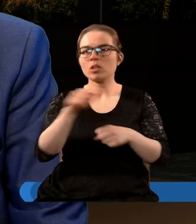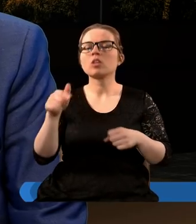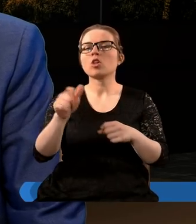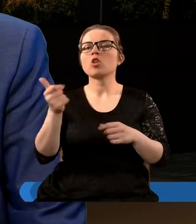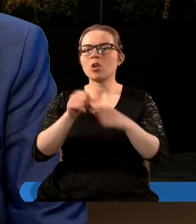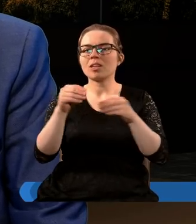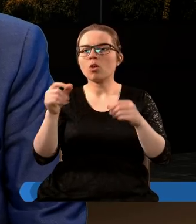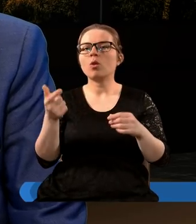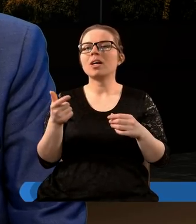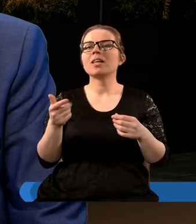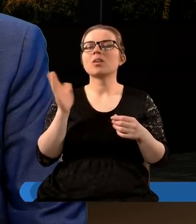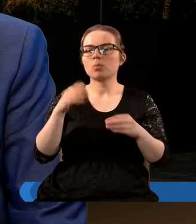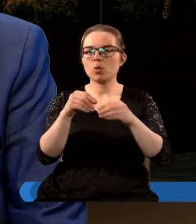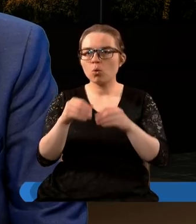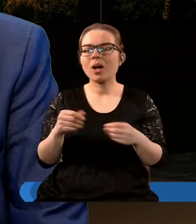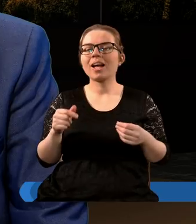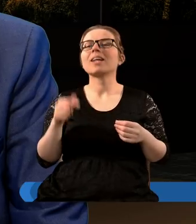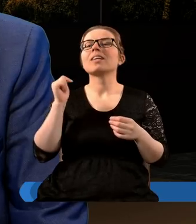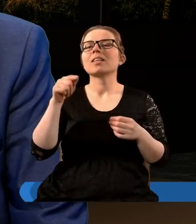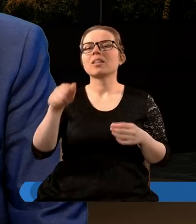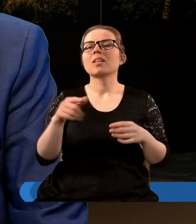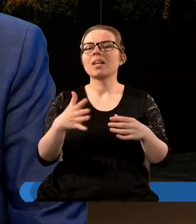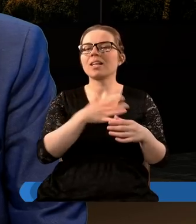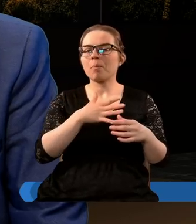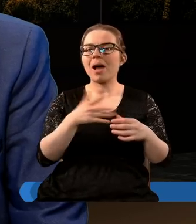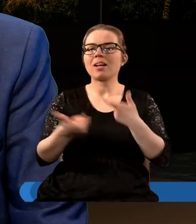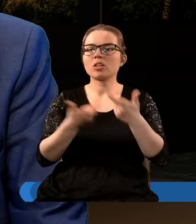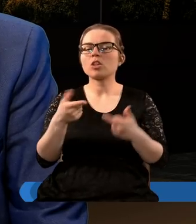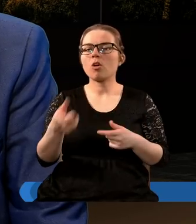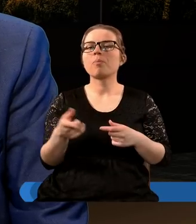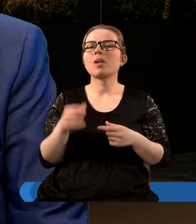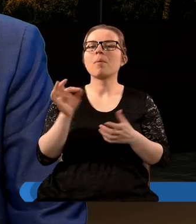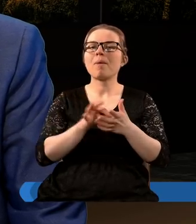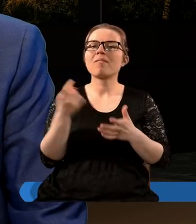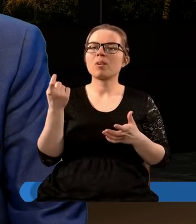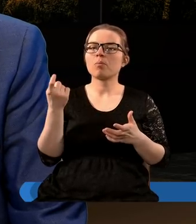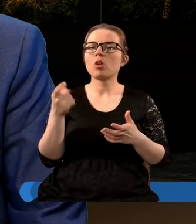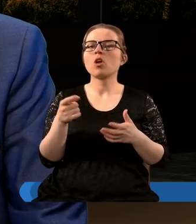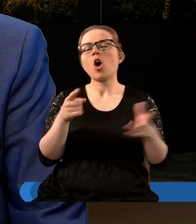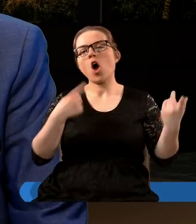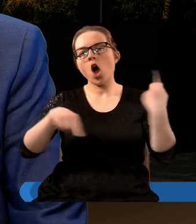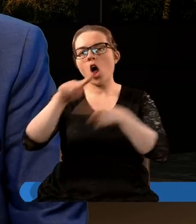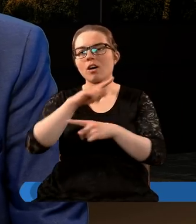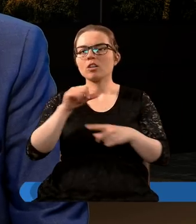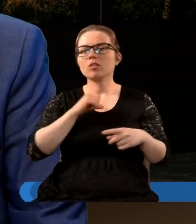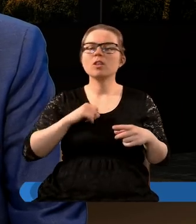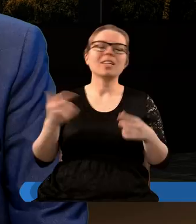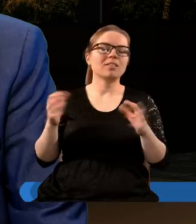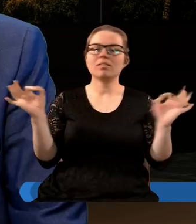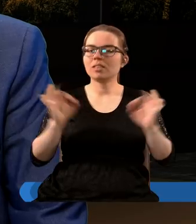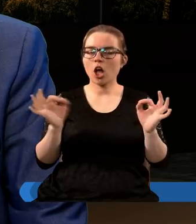sojusz kruchy kruchy w którym sympatie w pewnym momencie się odwrócą